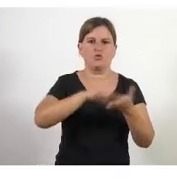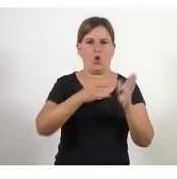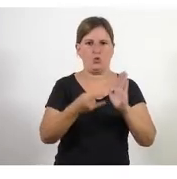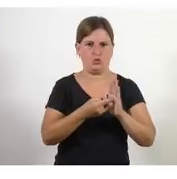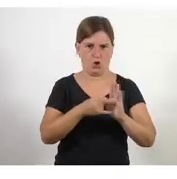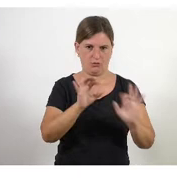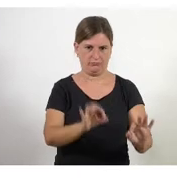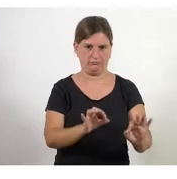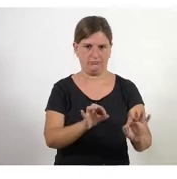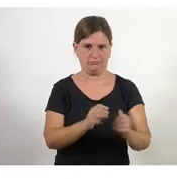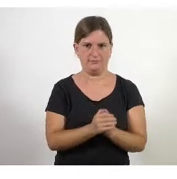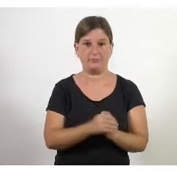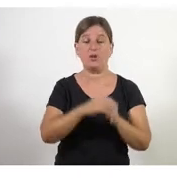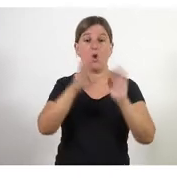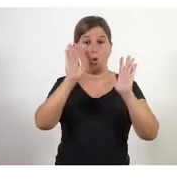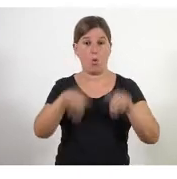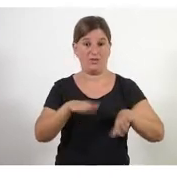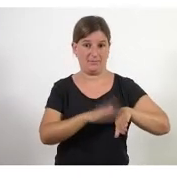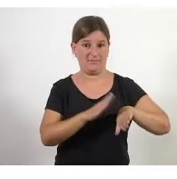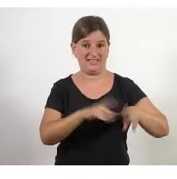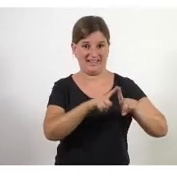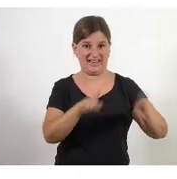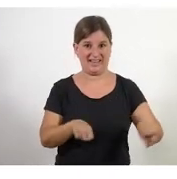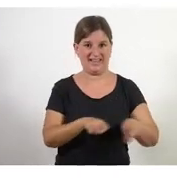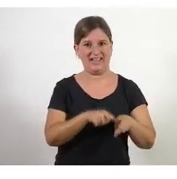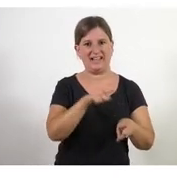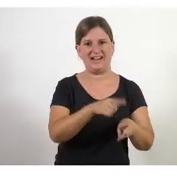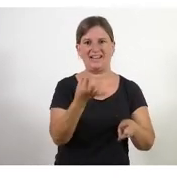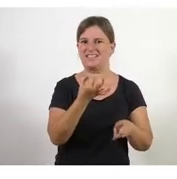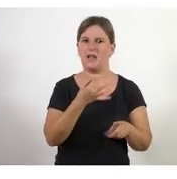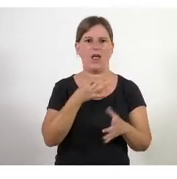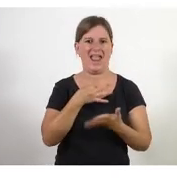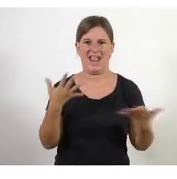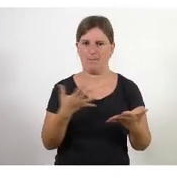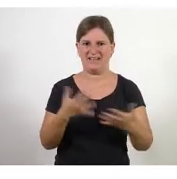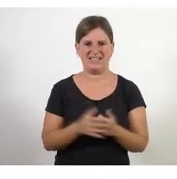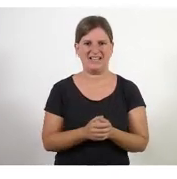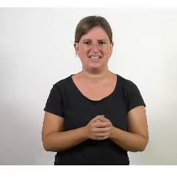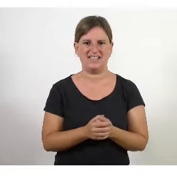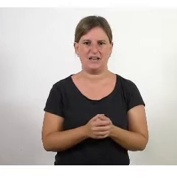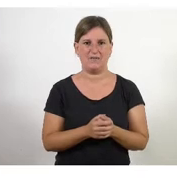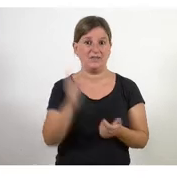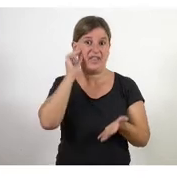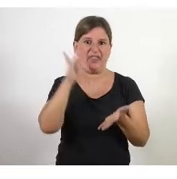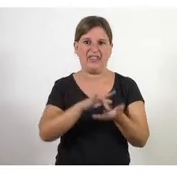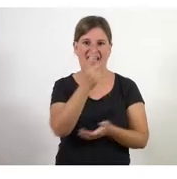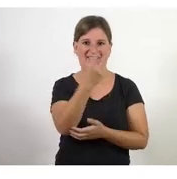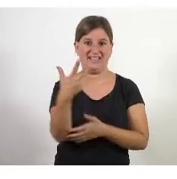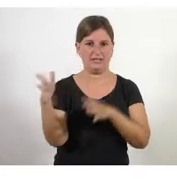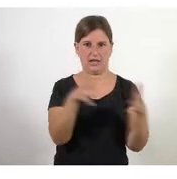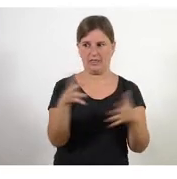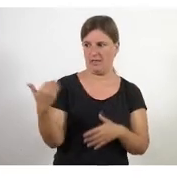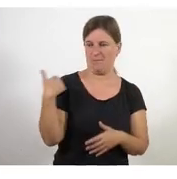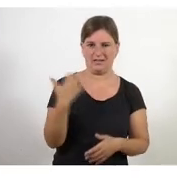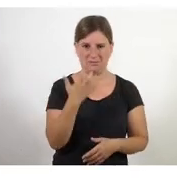i finalment el quart quadrant el que està baix a l'esquerra és el quadrant d'emergència és el quadrant del dia 13 de març o sigui quan el dia